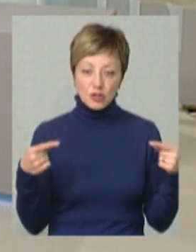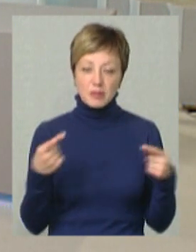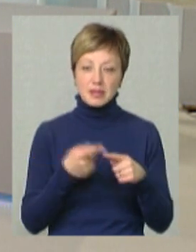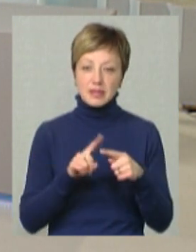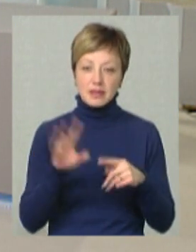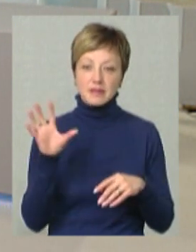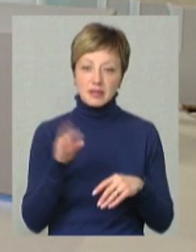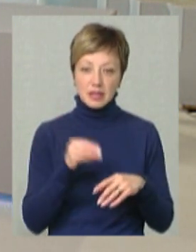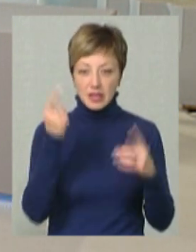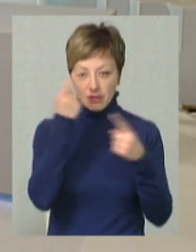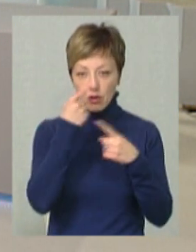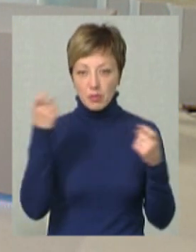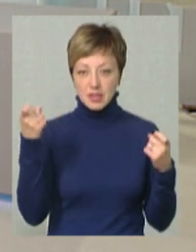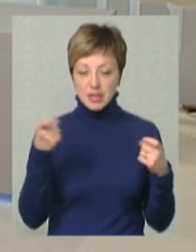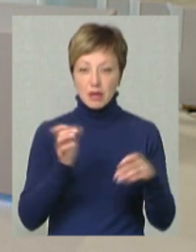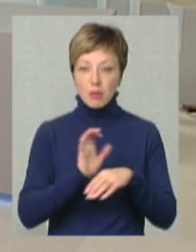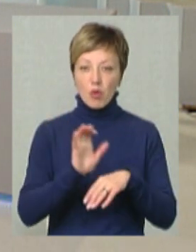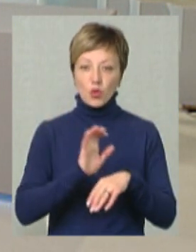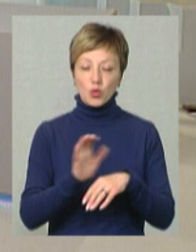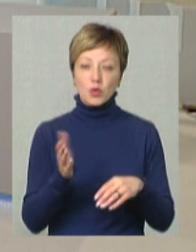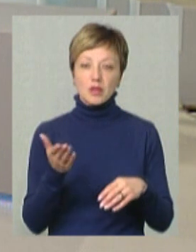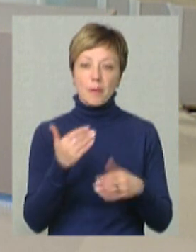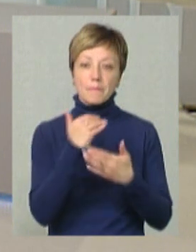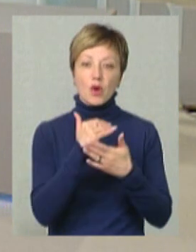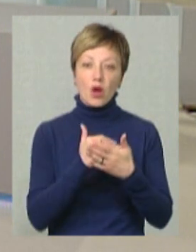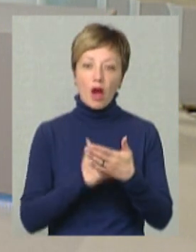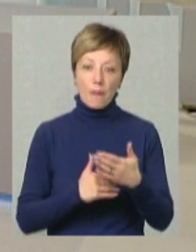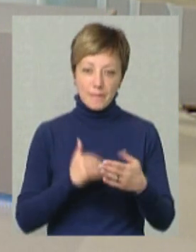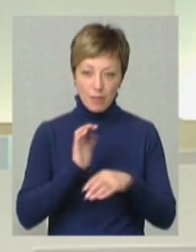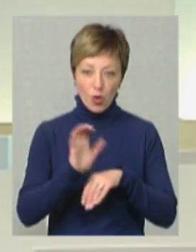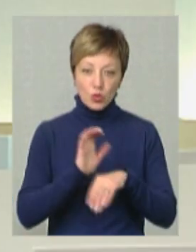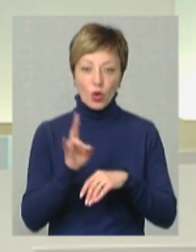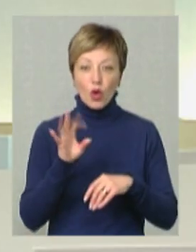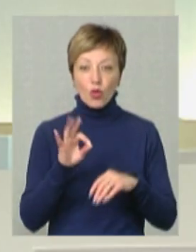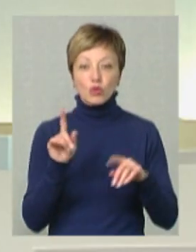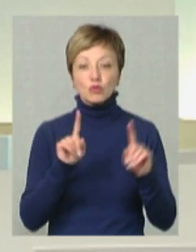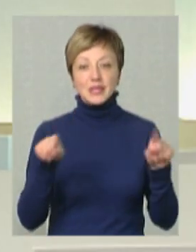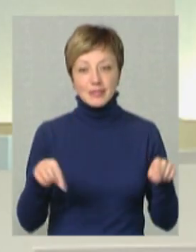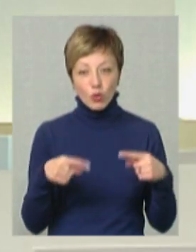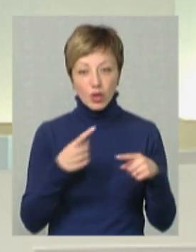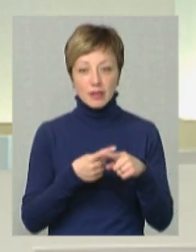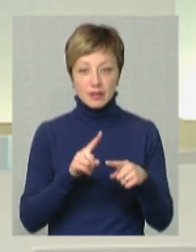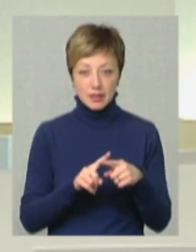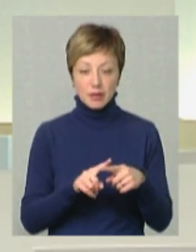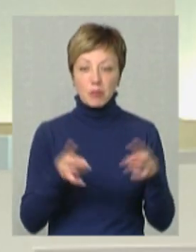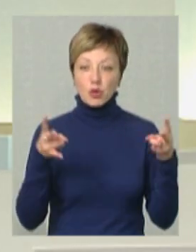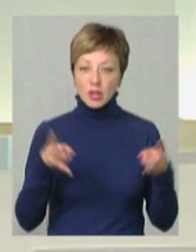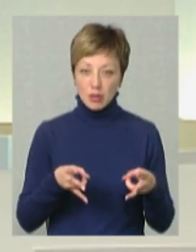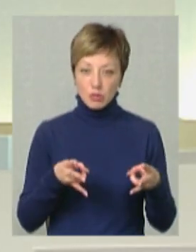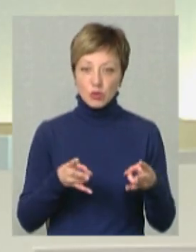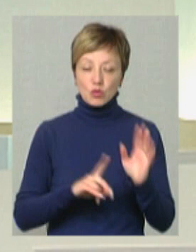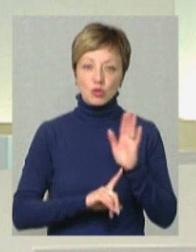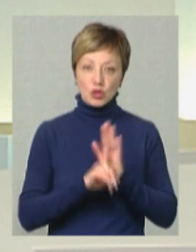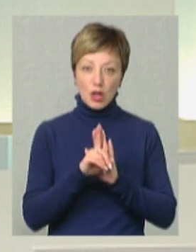Це все інформаційні продукти, програмні продукти. Але щоб створити такий продукт, потрібно